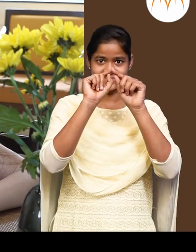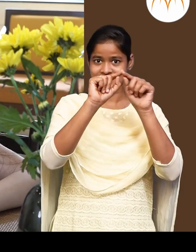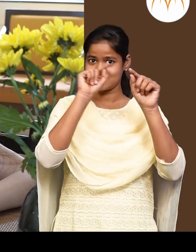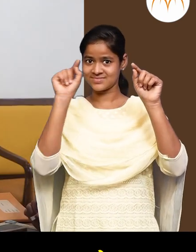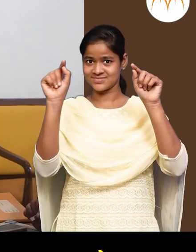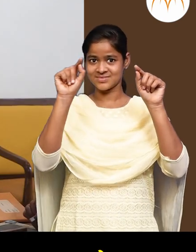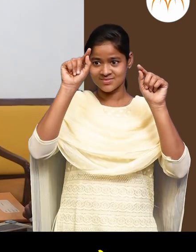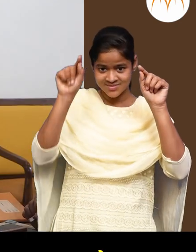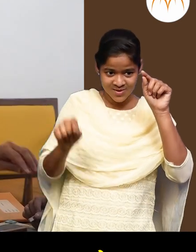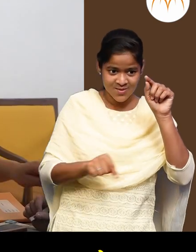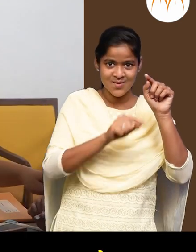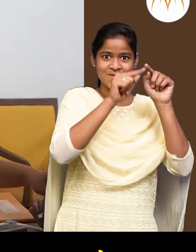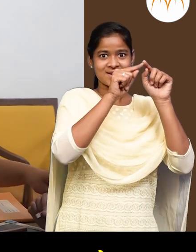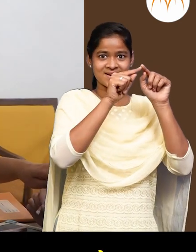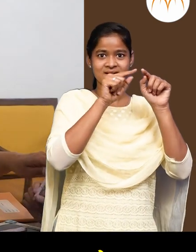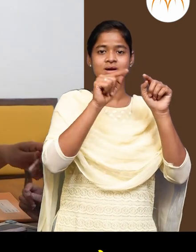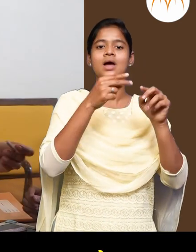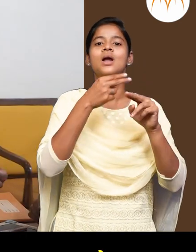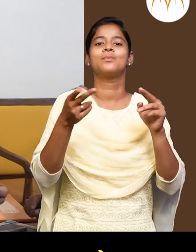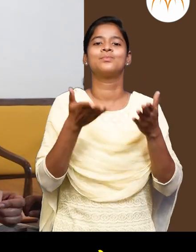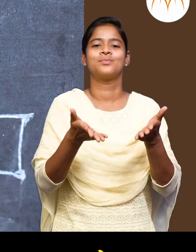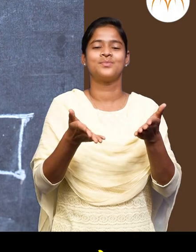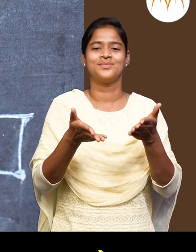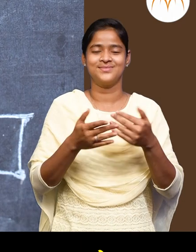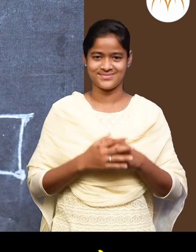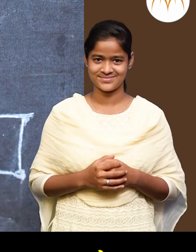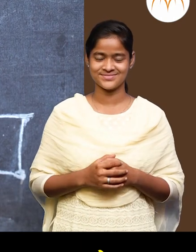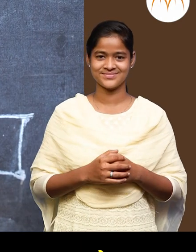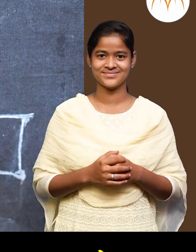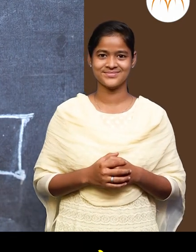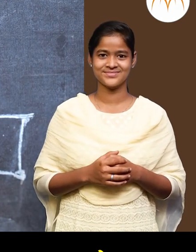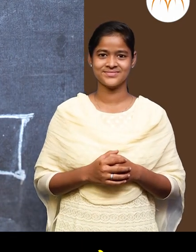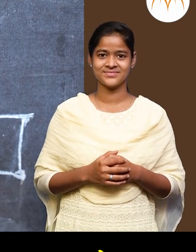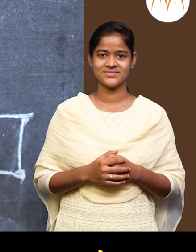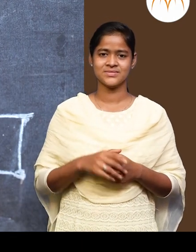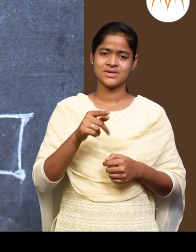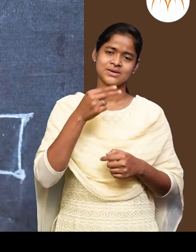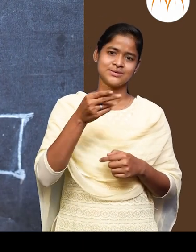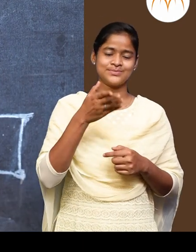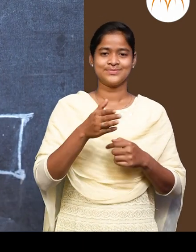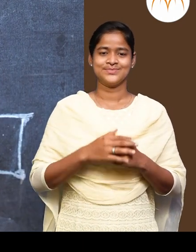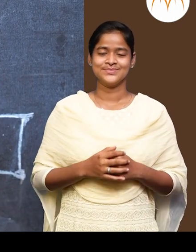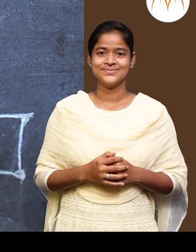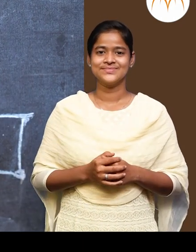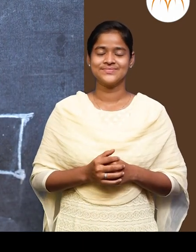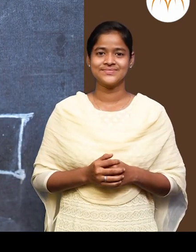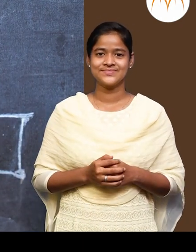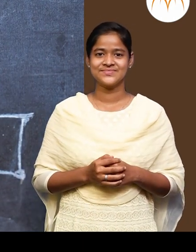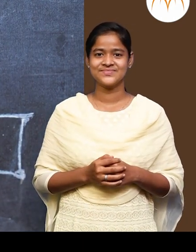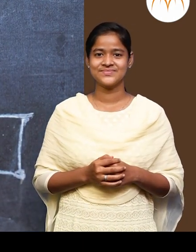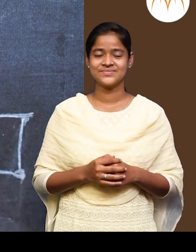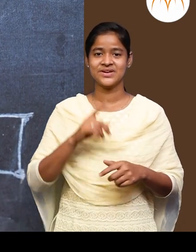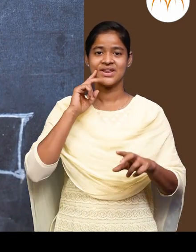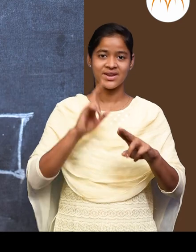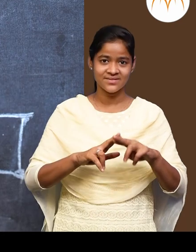जोडले तर हाँ, हे दोन बिंदु आसे जोडले तर हाला मन्टार वक्र रेशा वक्र मन्जा काय? वेडी